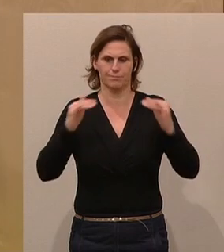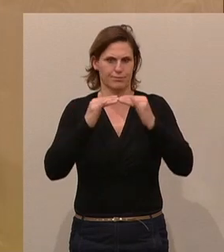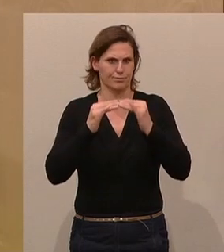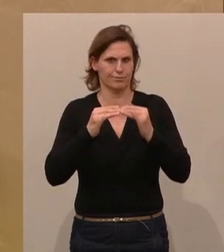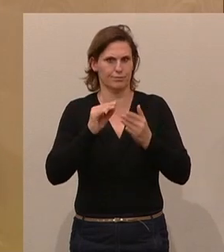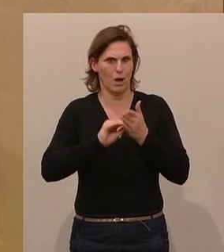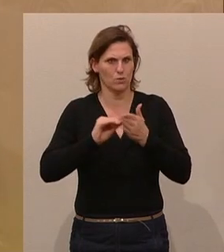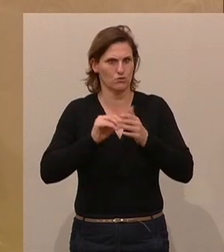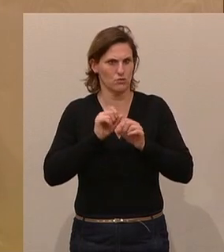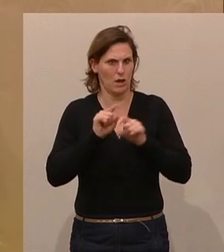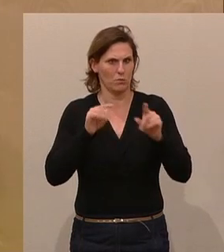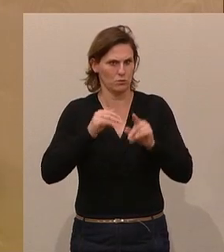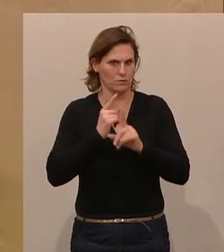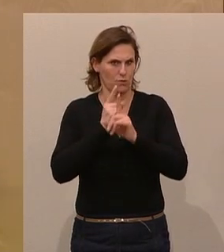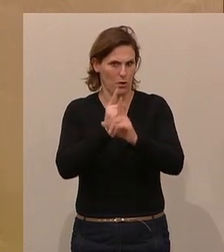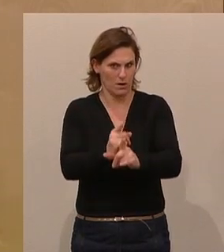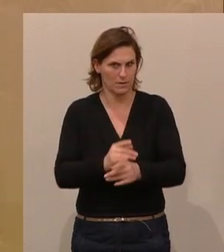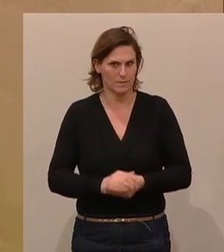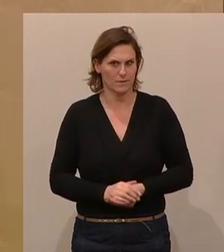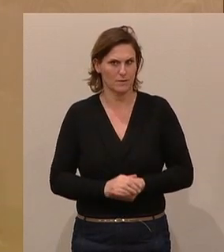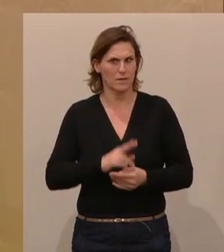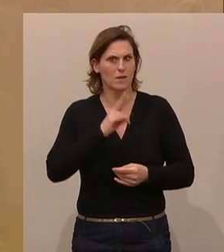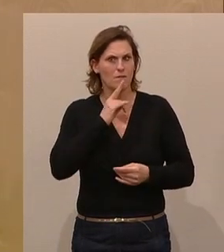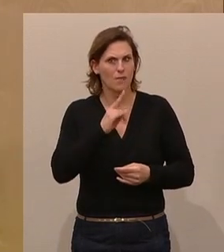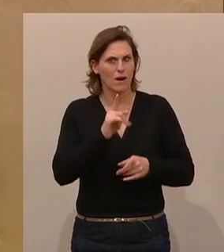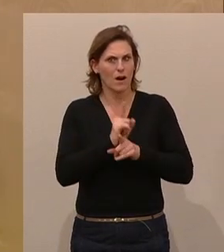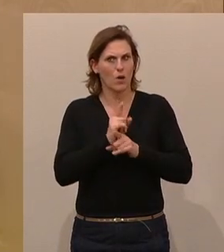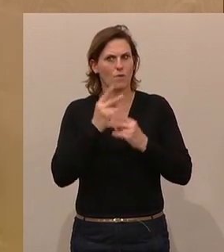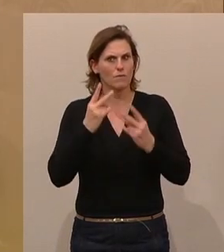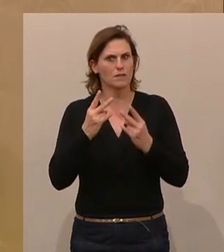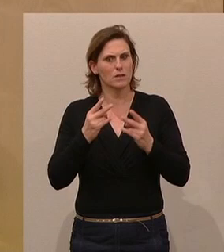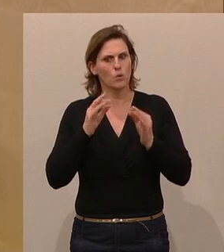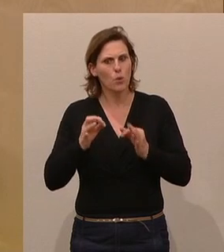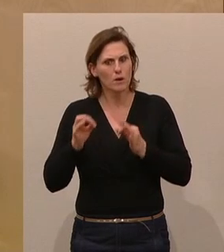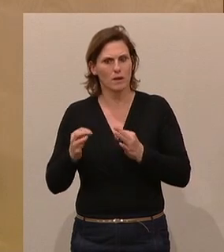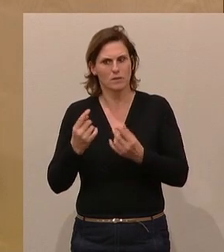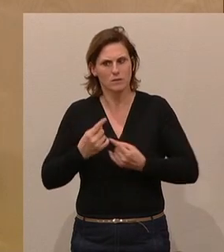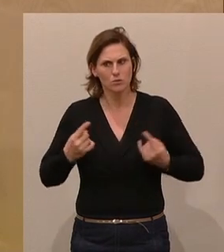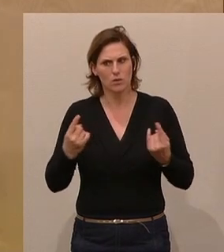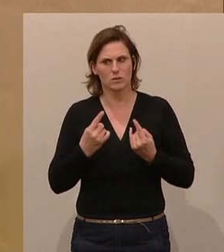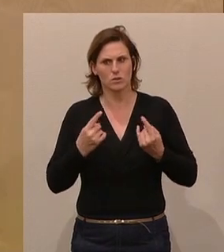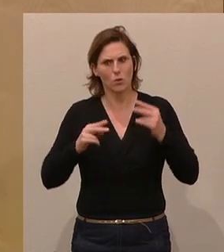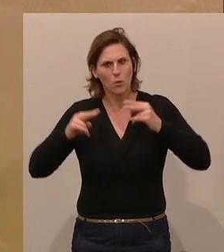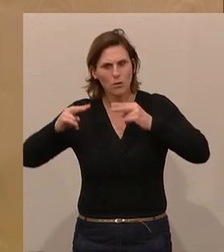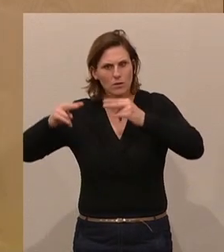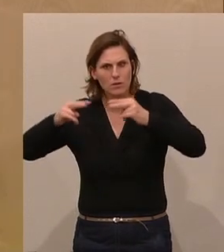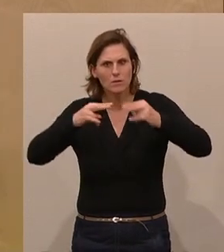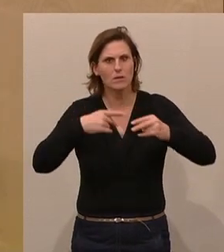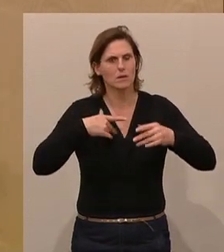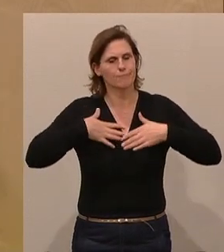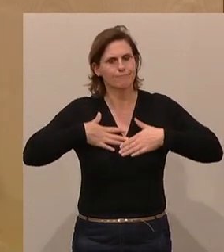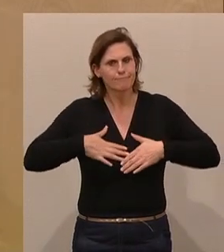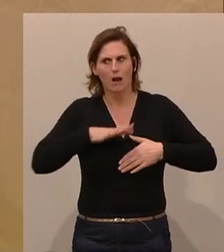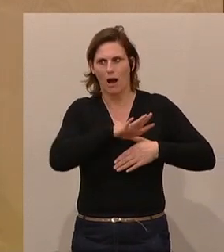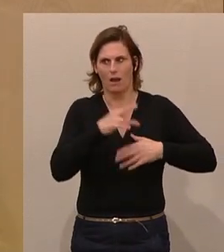weiterhin gewährleistet sein. Tatsache ist jedenfalls, dass es hier darum geht, einen korrekten Zustand herzustellen und daher bin ich ja